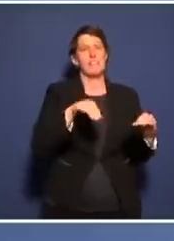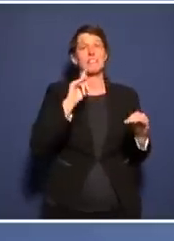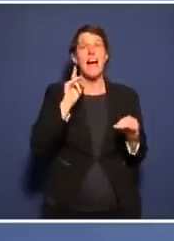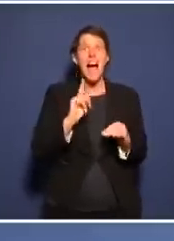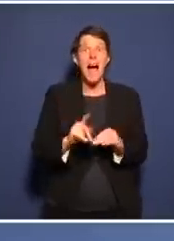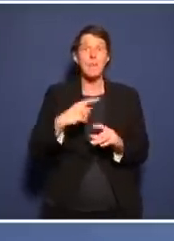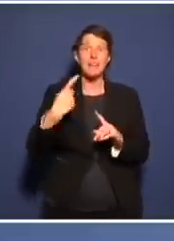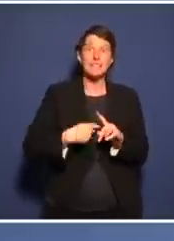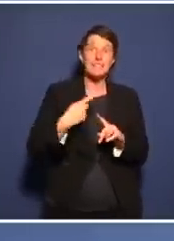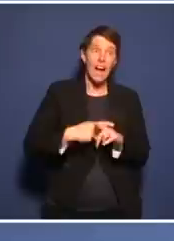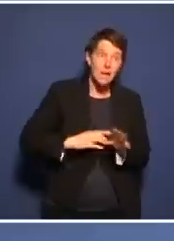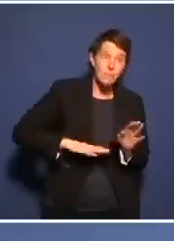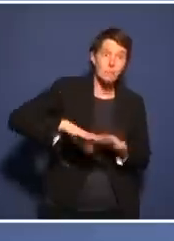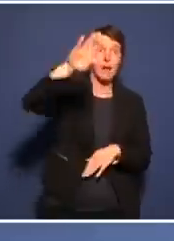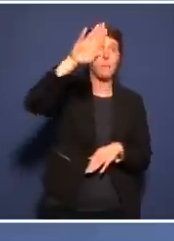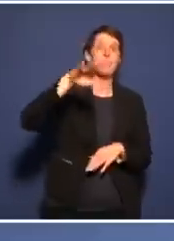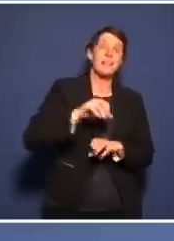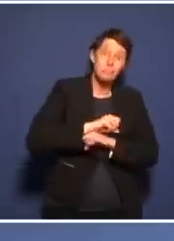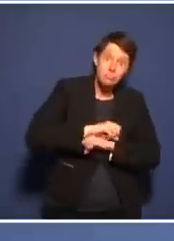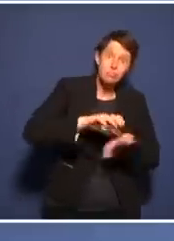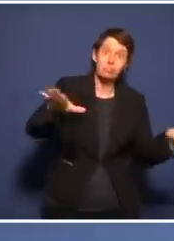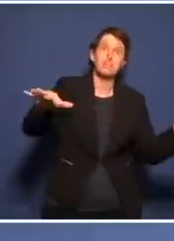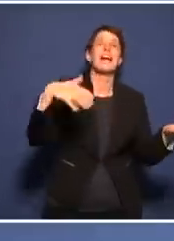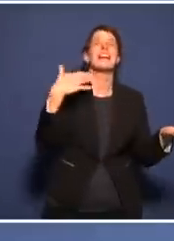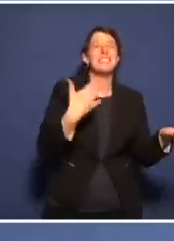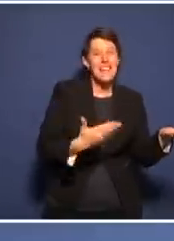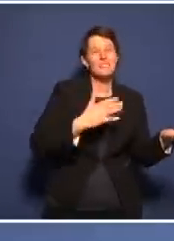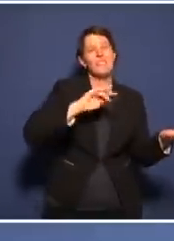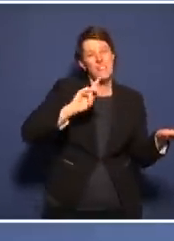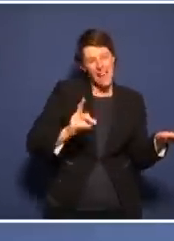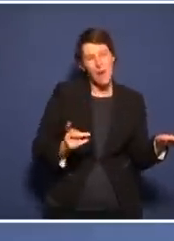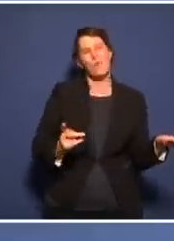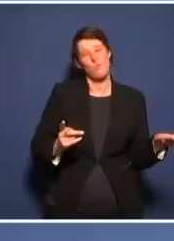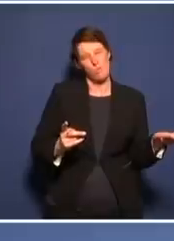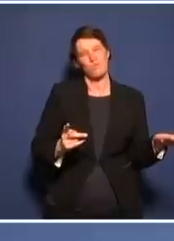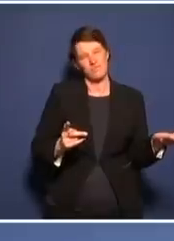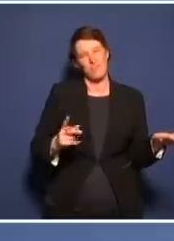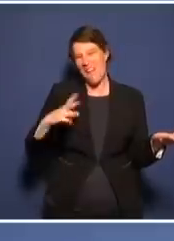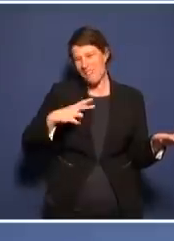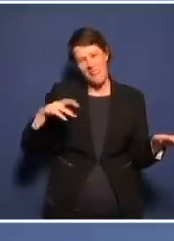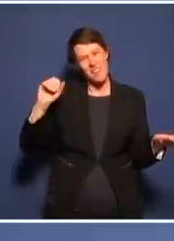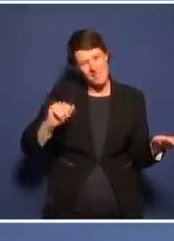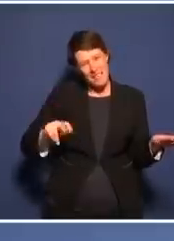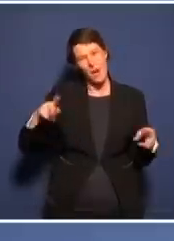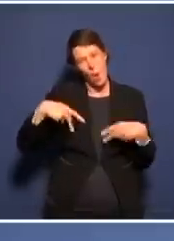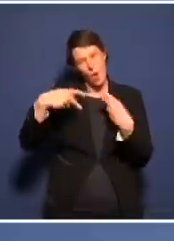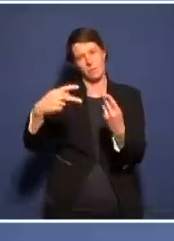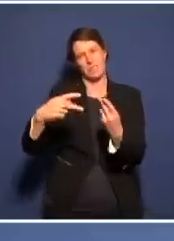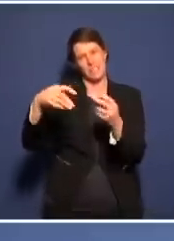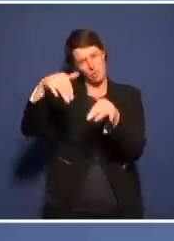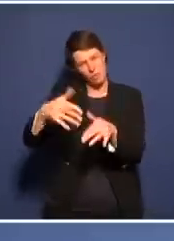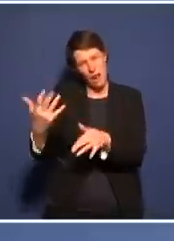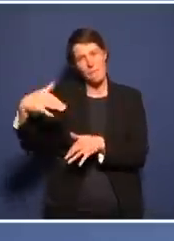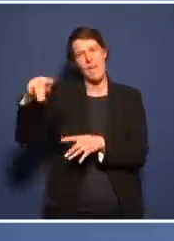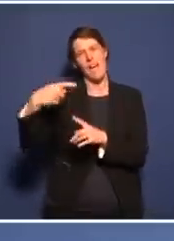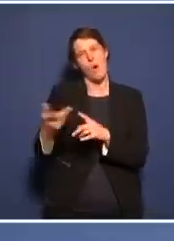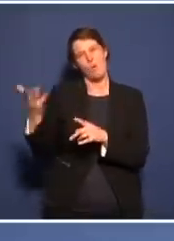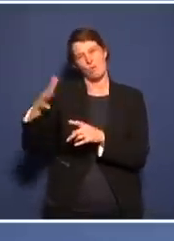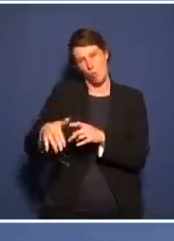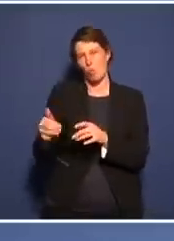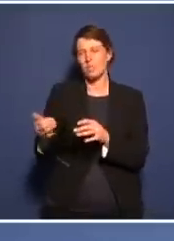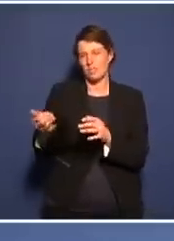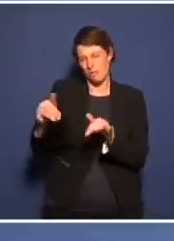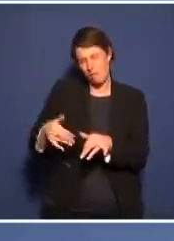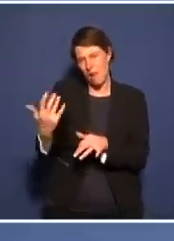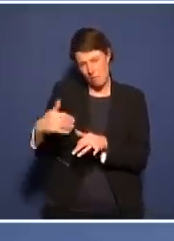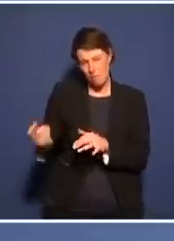Infektionen, müssen wir uns leider darauf einstellen, dass auch die Zahl der Hospitalisierungen und der Todesfälle natürlich wieder steigen wird. Komisch